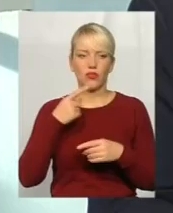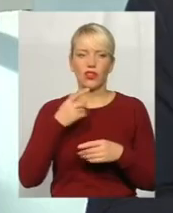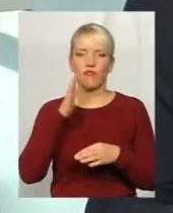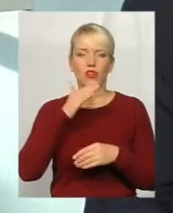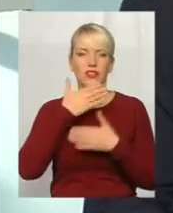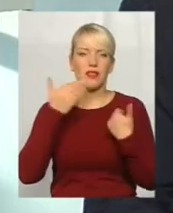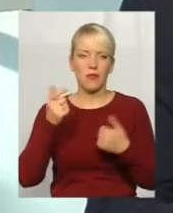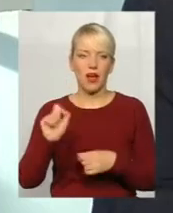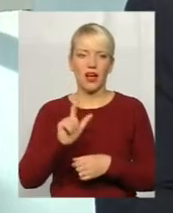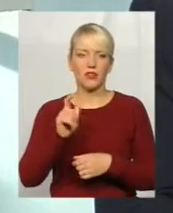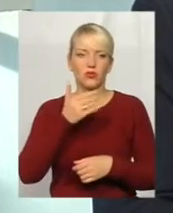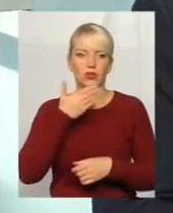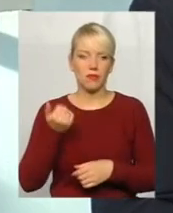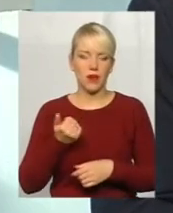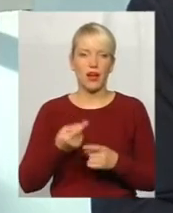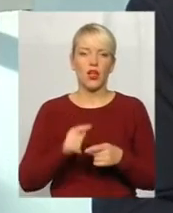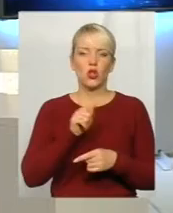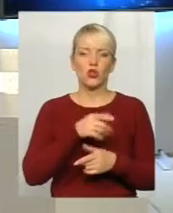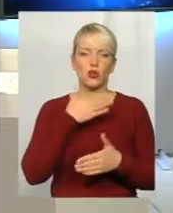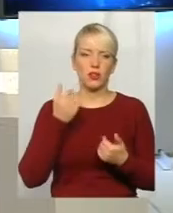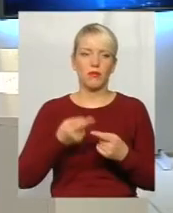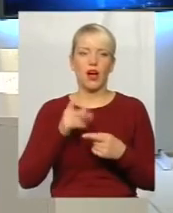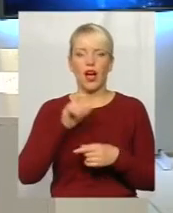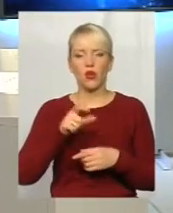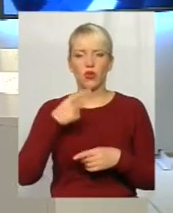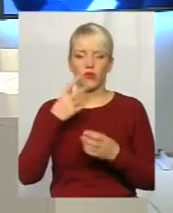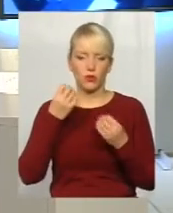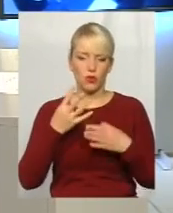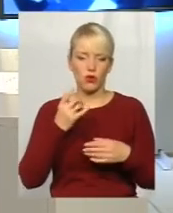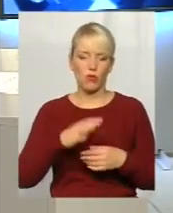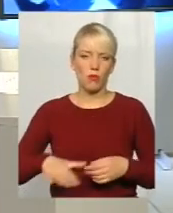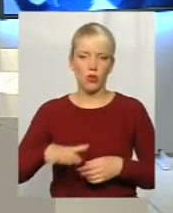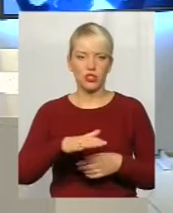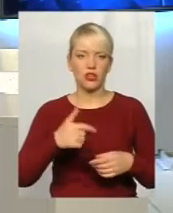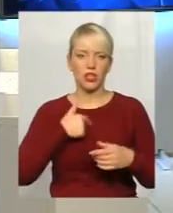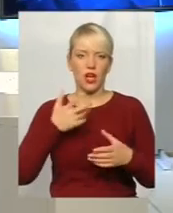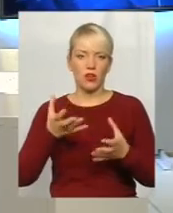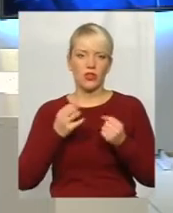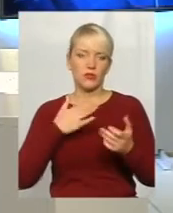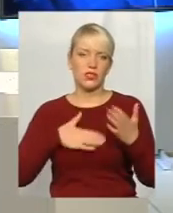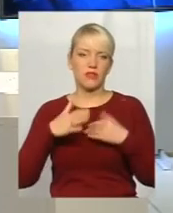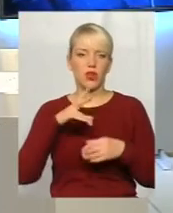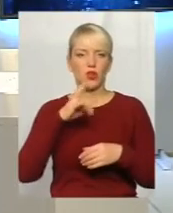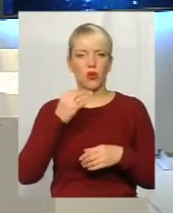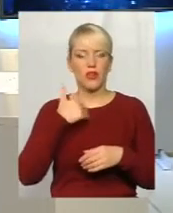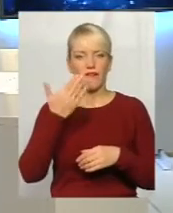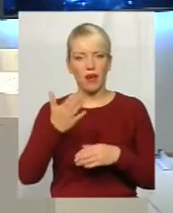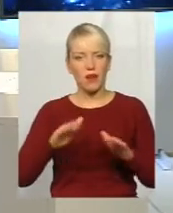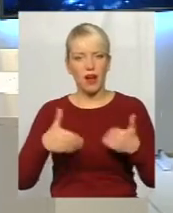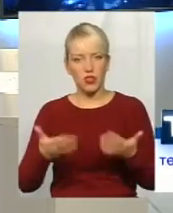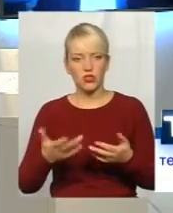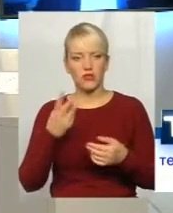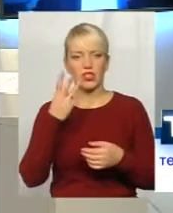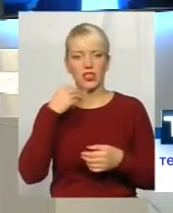немає, газу немає, того немає, а говорять за площадку. Це я отримую задоволення. Але я вам раджу, у нас вже